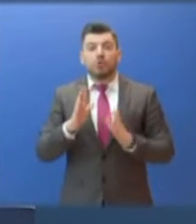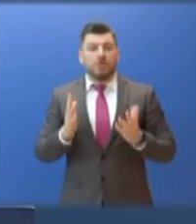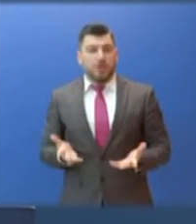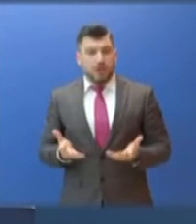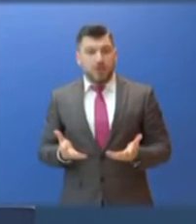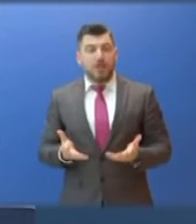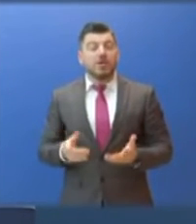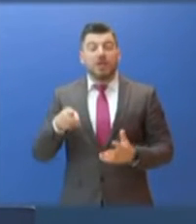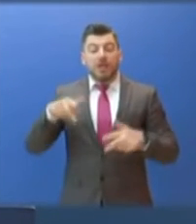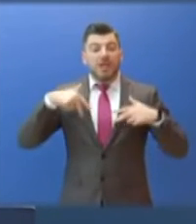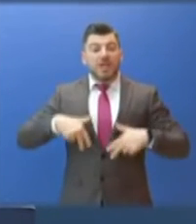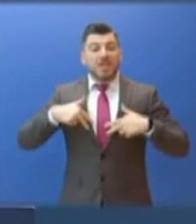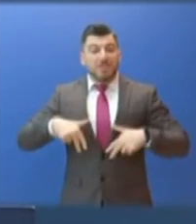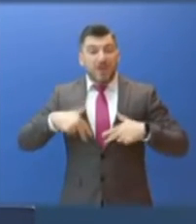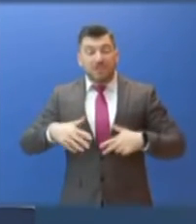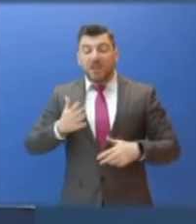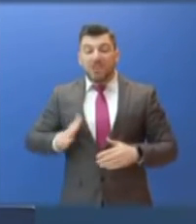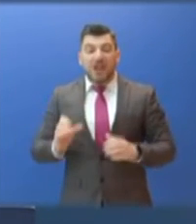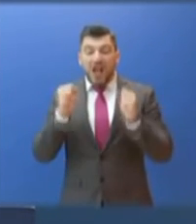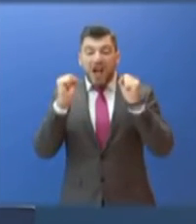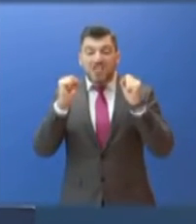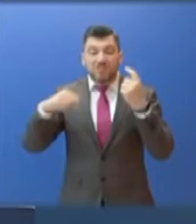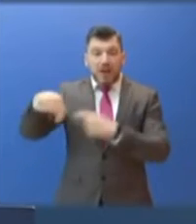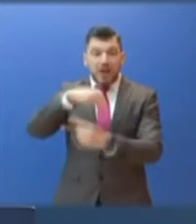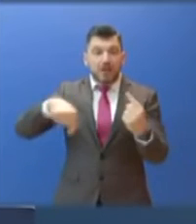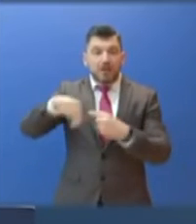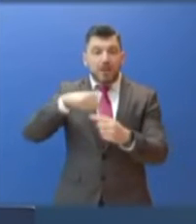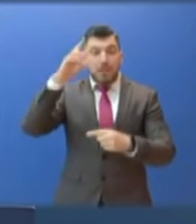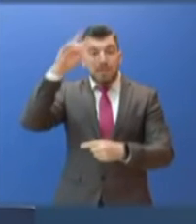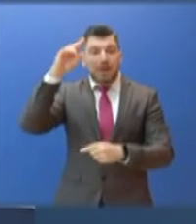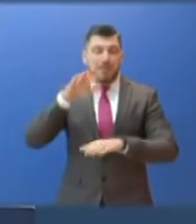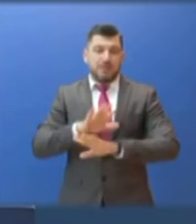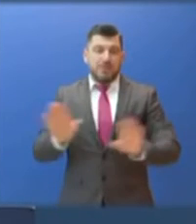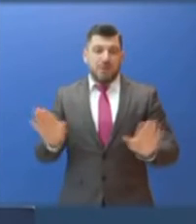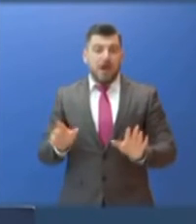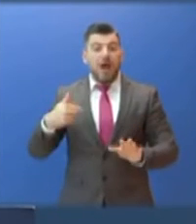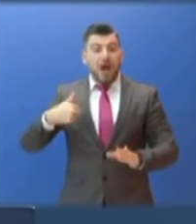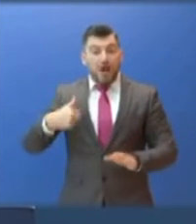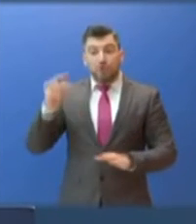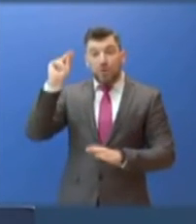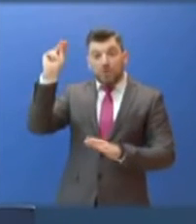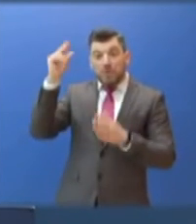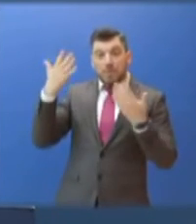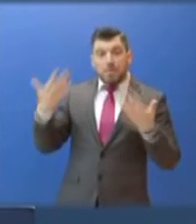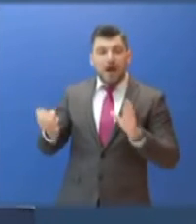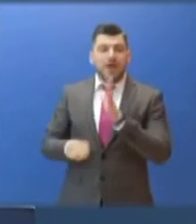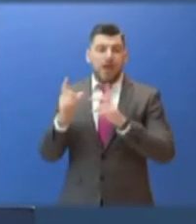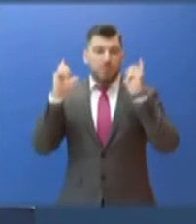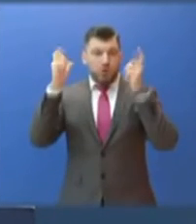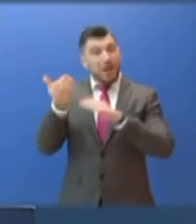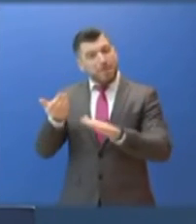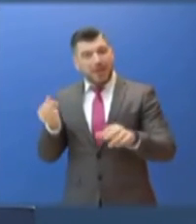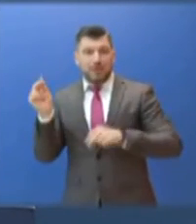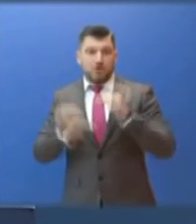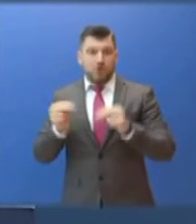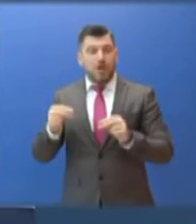για την ασφάλεια στους πανεπιστημιακούς χώρους είναι αδιαπραγμάτευτη. Αποτελεί βασική προεκλογική δέσμευση της Νέας Δημοκρατίας και είναι απόφασή